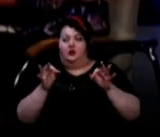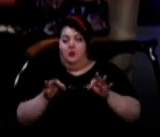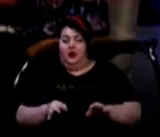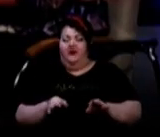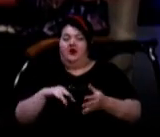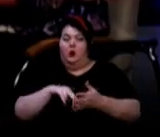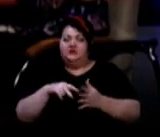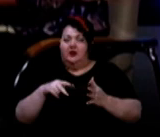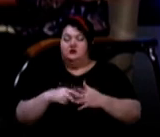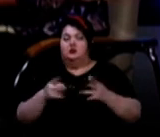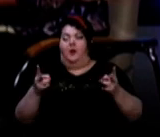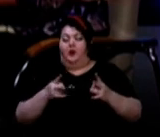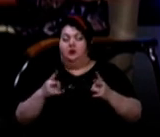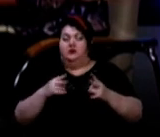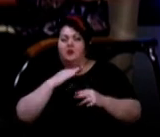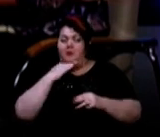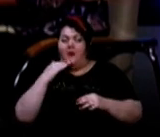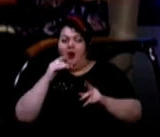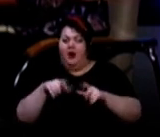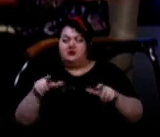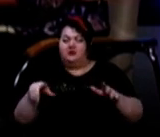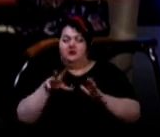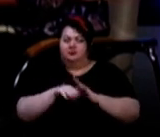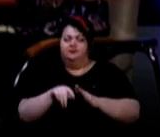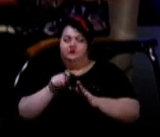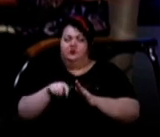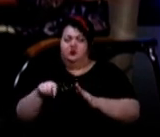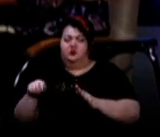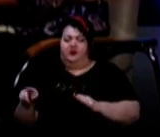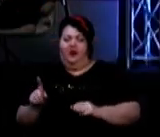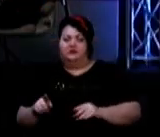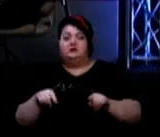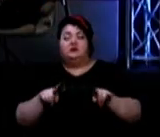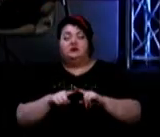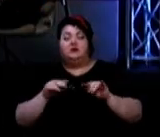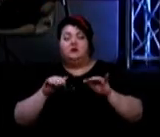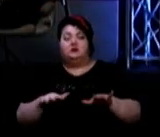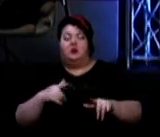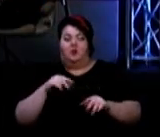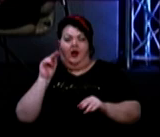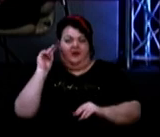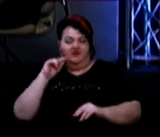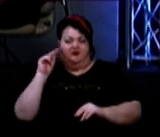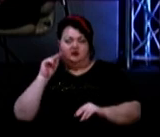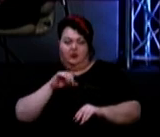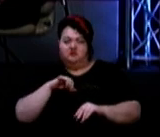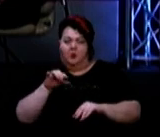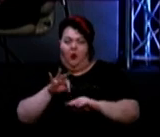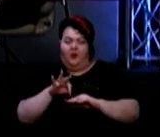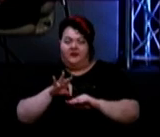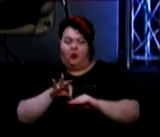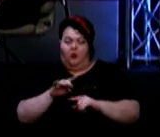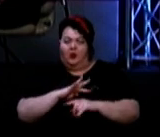стратегічно, потрібно масове тестування запроваджувати. Ми таким чином вивчаємо сам коронавірус. Наскільки він